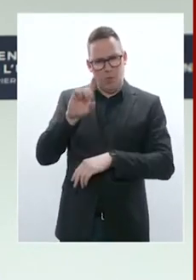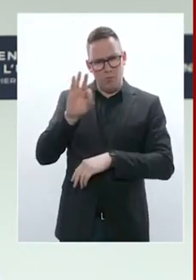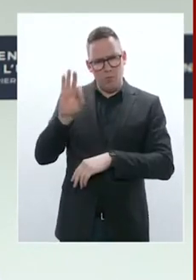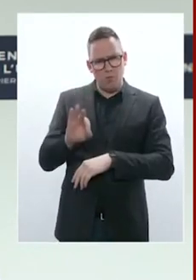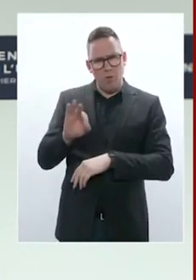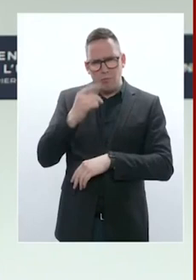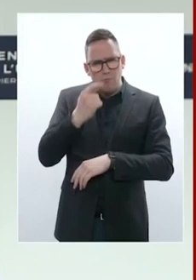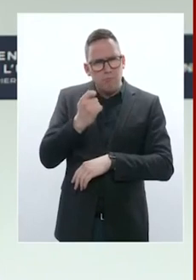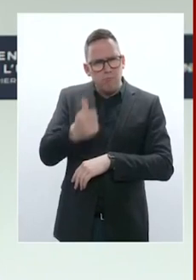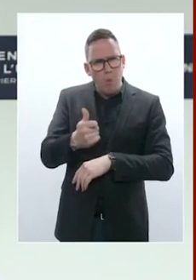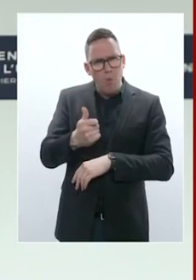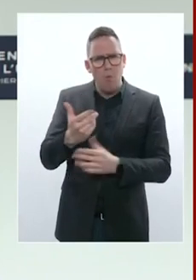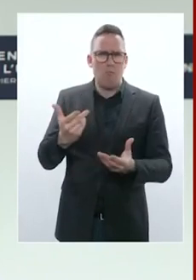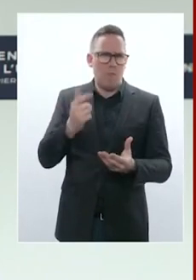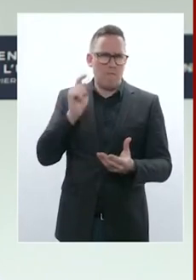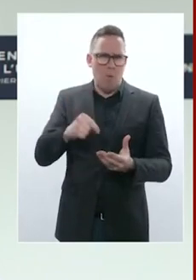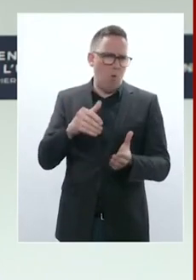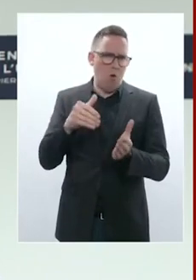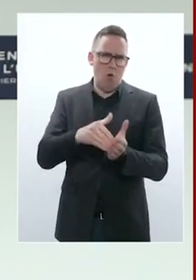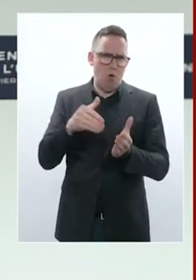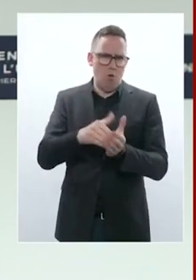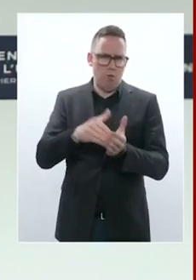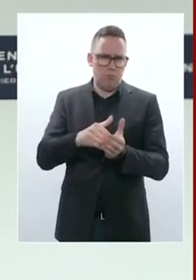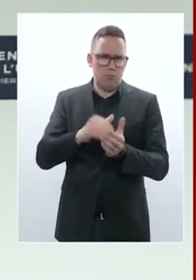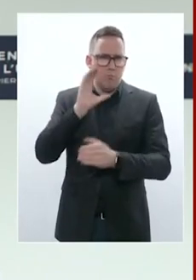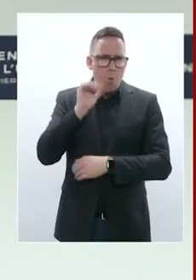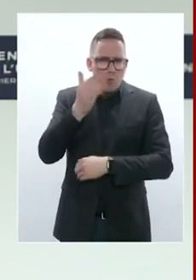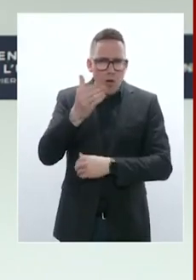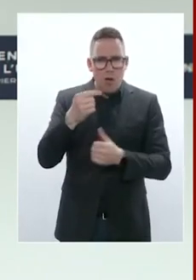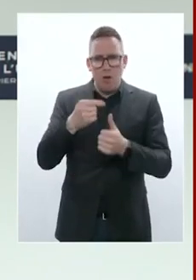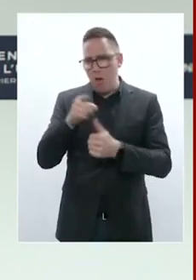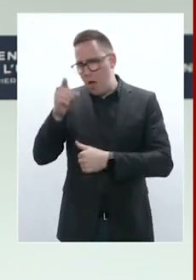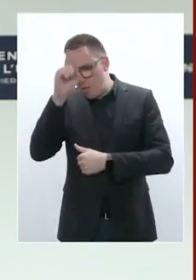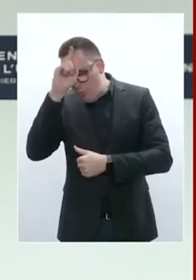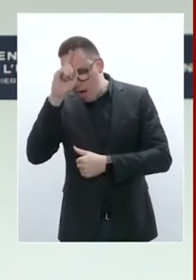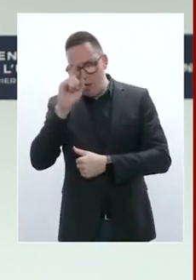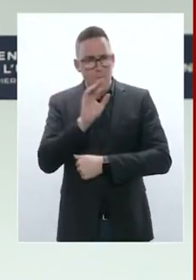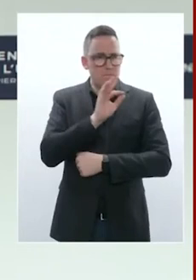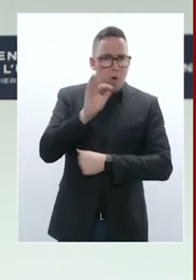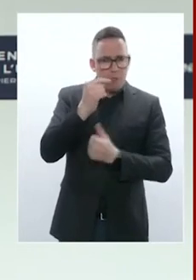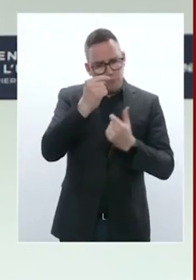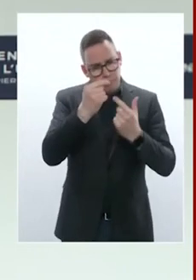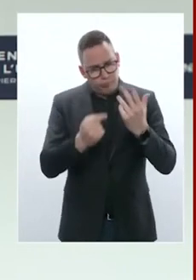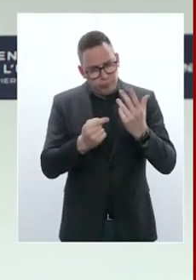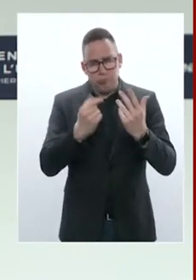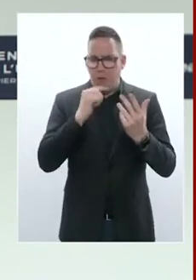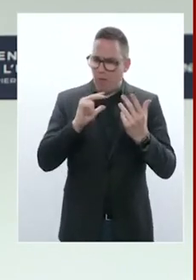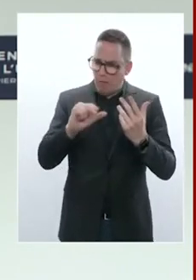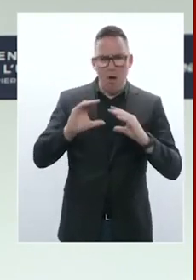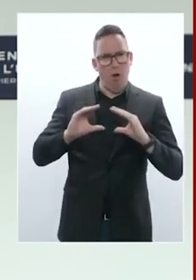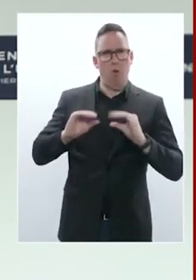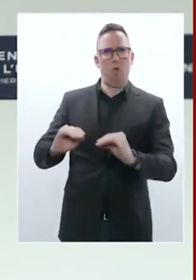de la France, de l'Allemagne et de quelques autres. Cela doit être suivi des faits. Déployer donc davantage de financements